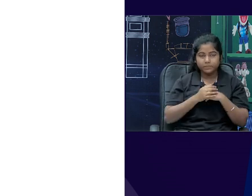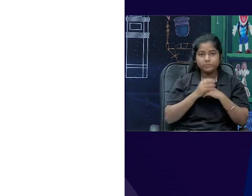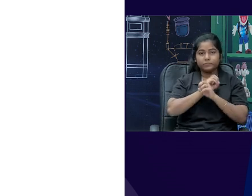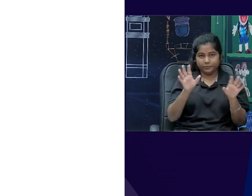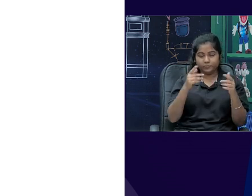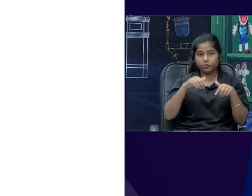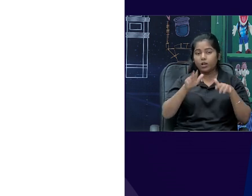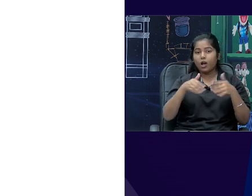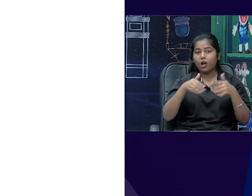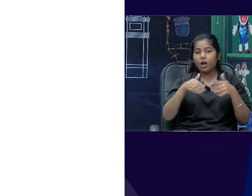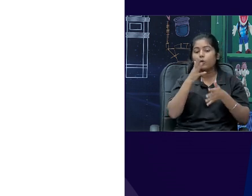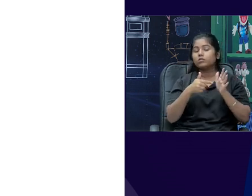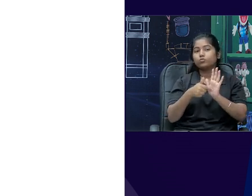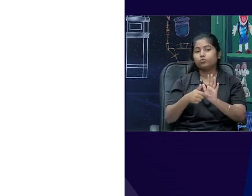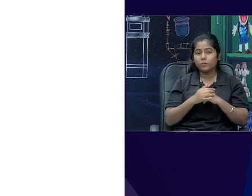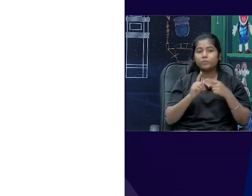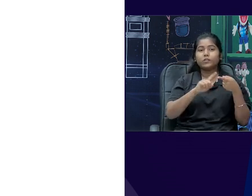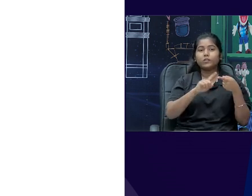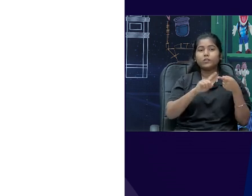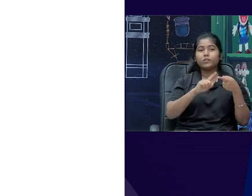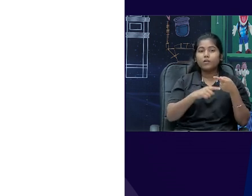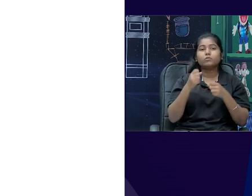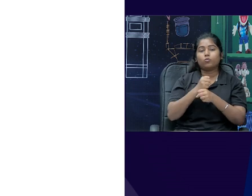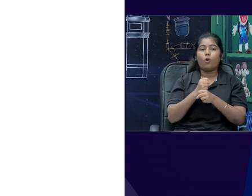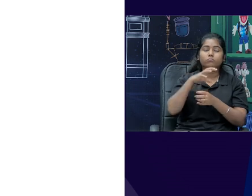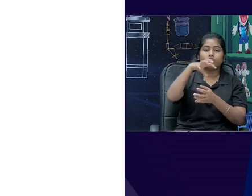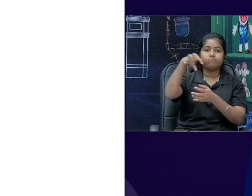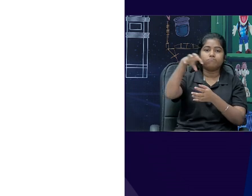में sign किया जाता है पहला है public sector